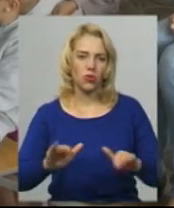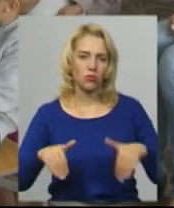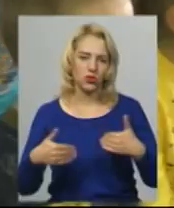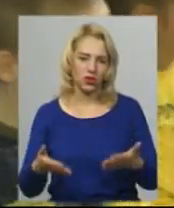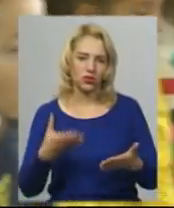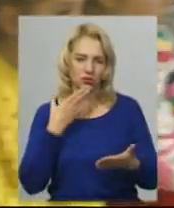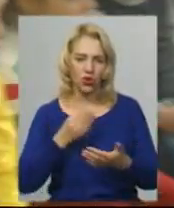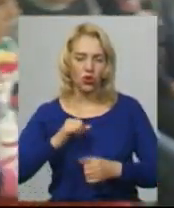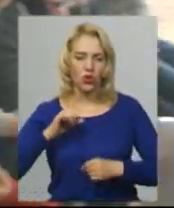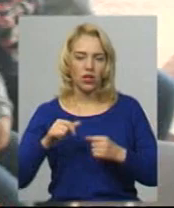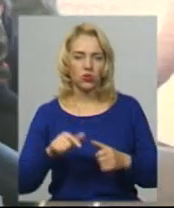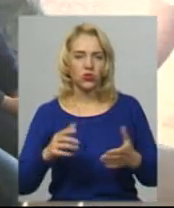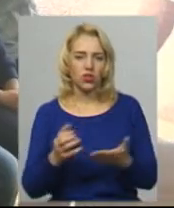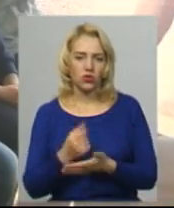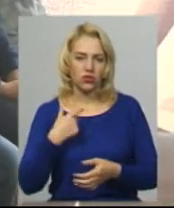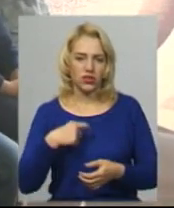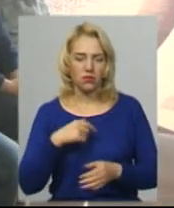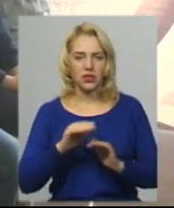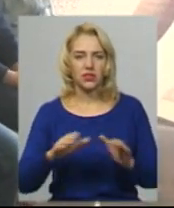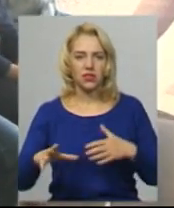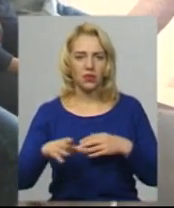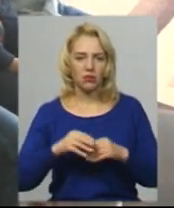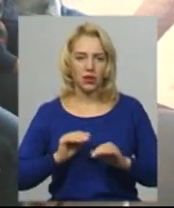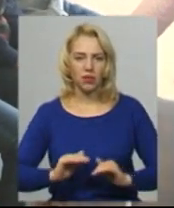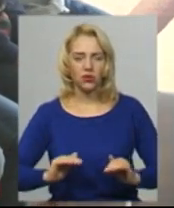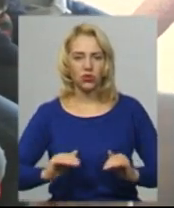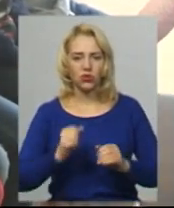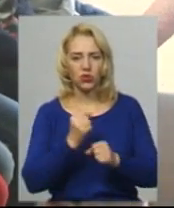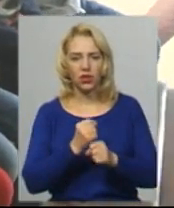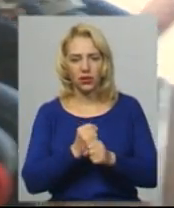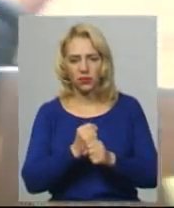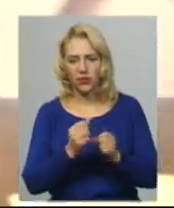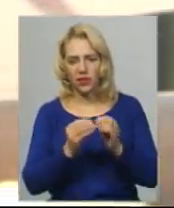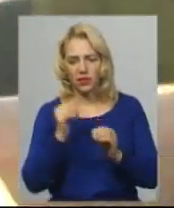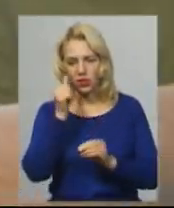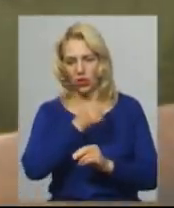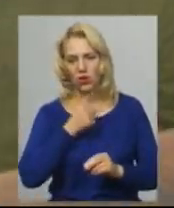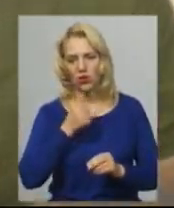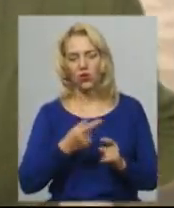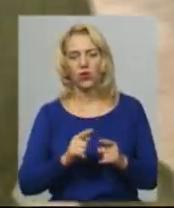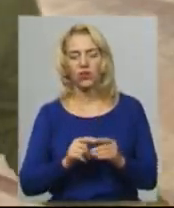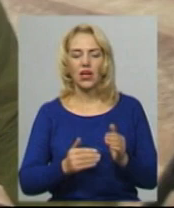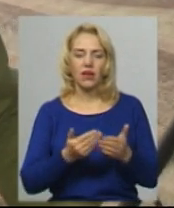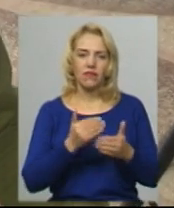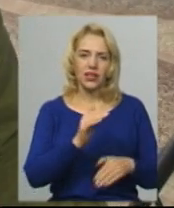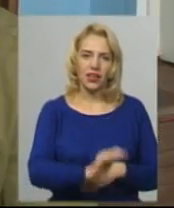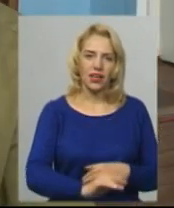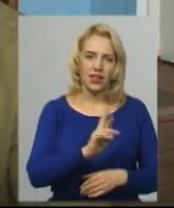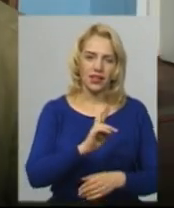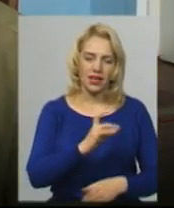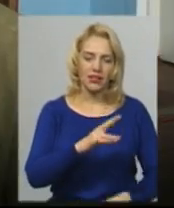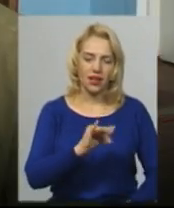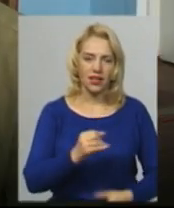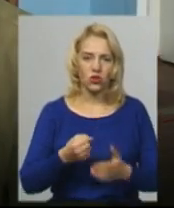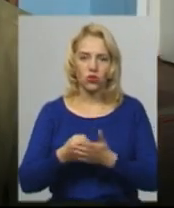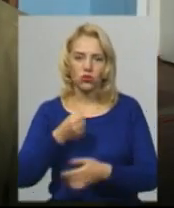знайшов себе. З дітьми Ігор Сухорук працює вже понад 10 років. Працює з різними віковими категоріями – від ясельної групи і до самих старших. Їм